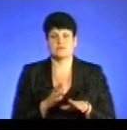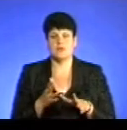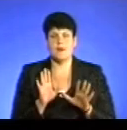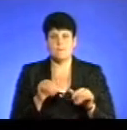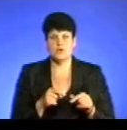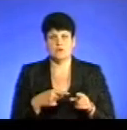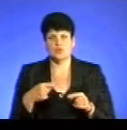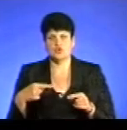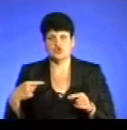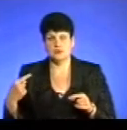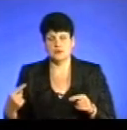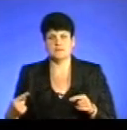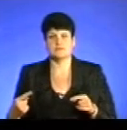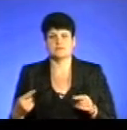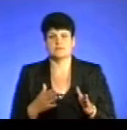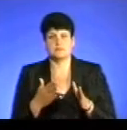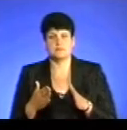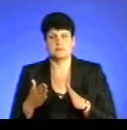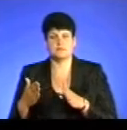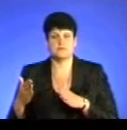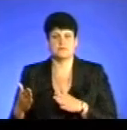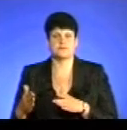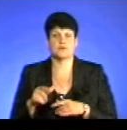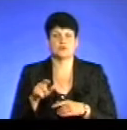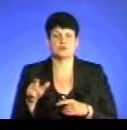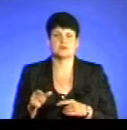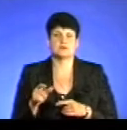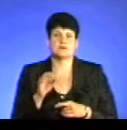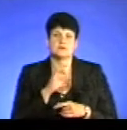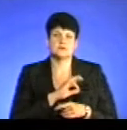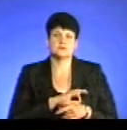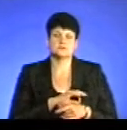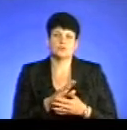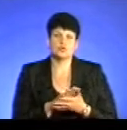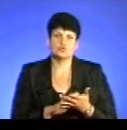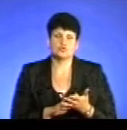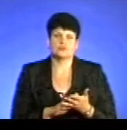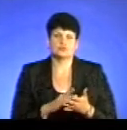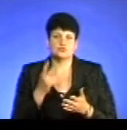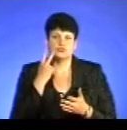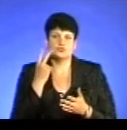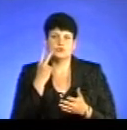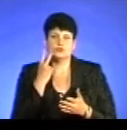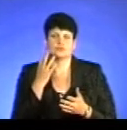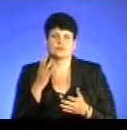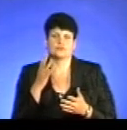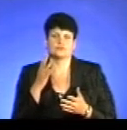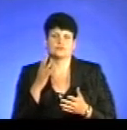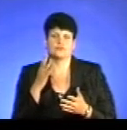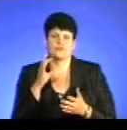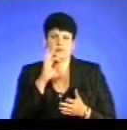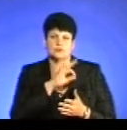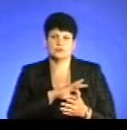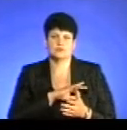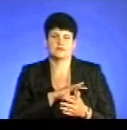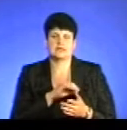переходить далі вже, коли далі людина вживає, продовжує вживати, вже систематично входить, вживає